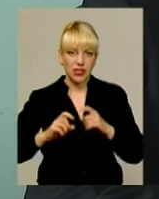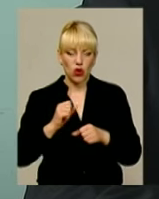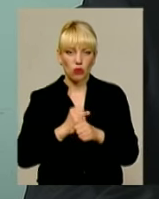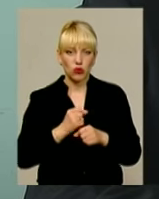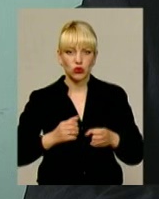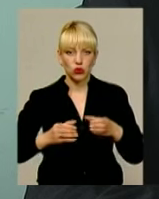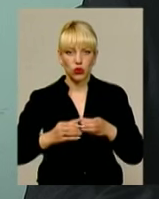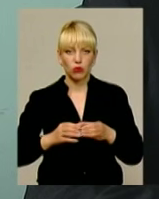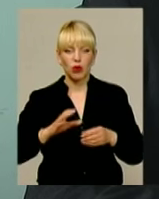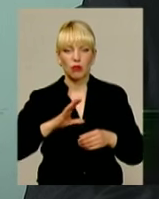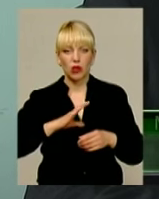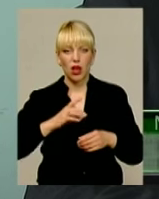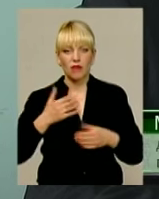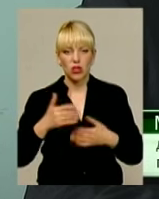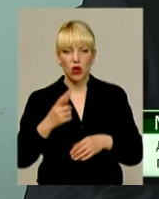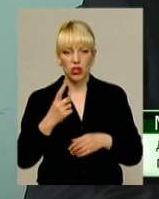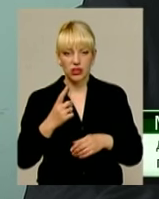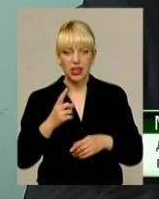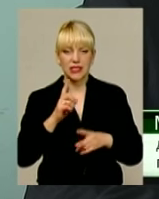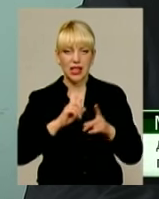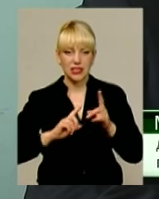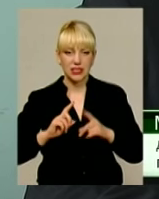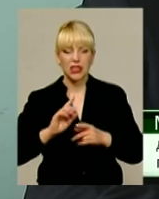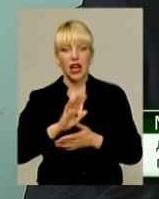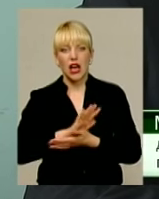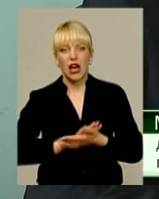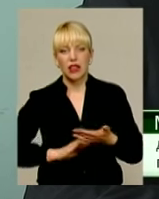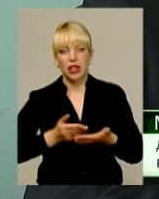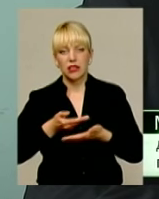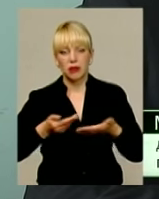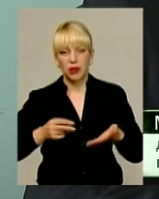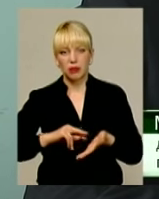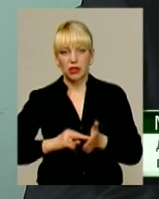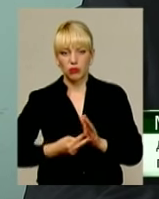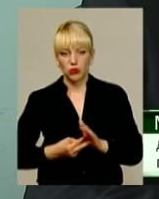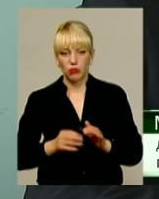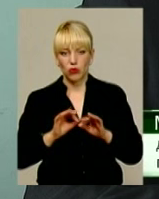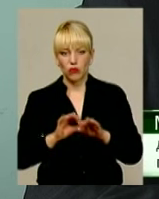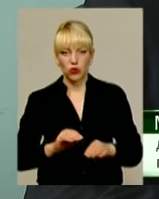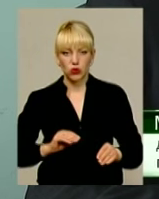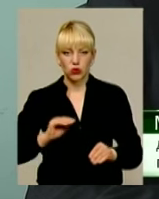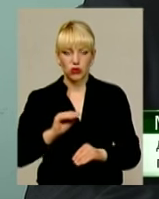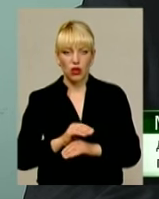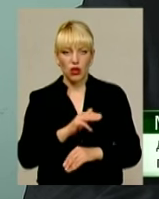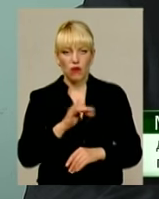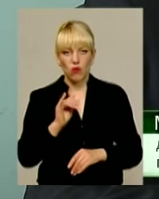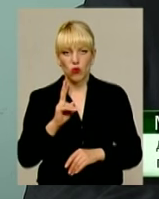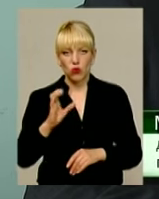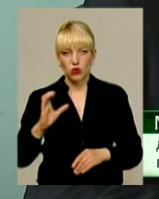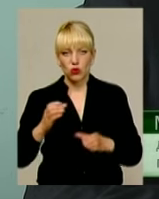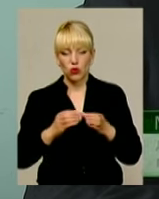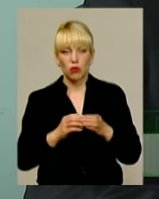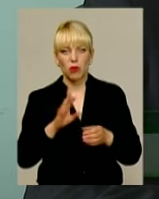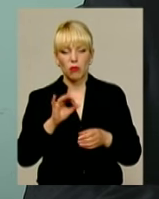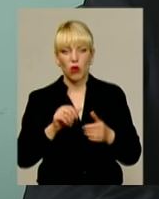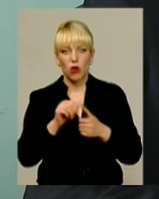відбулася одна робоча група, одне засідання, надалі ми плануємо проводити додатковий фокус групи, вже по окремим напрямкам